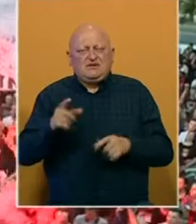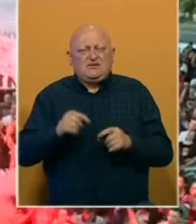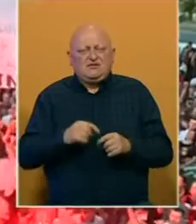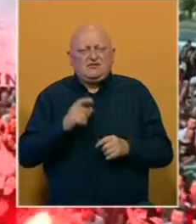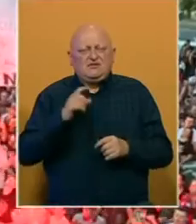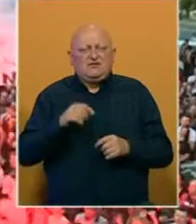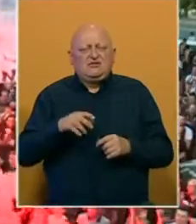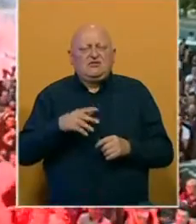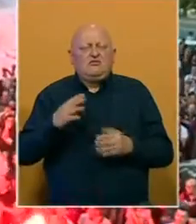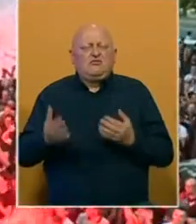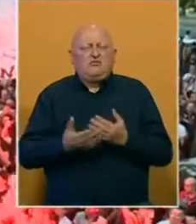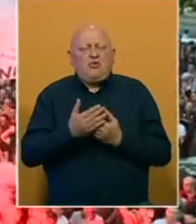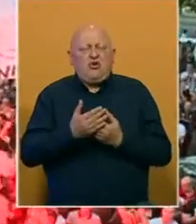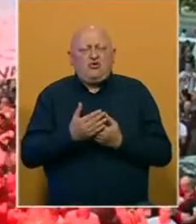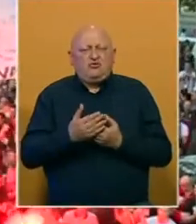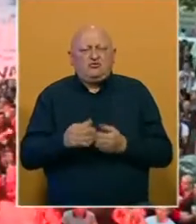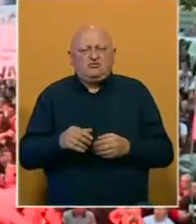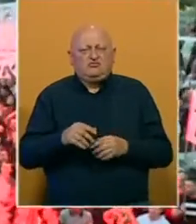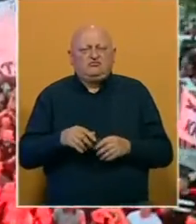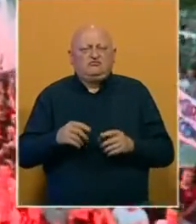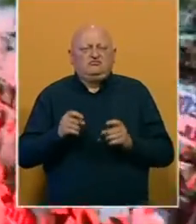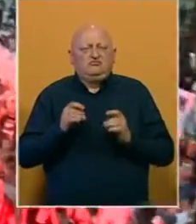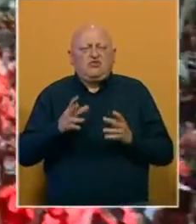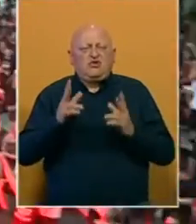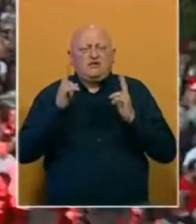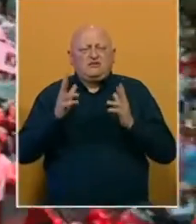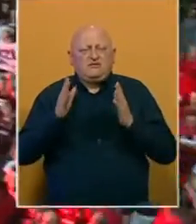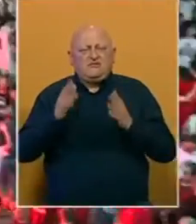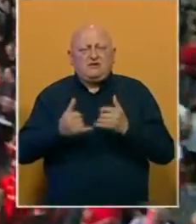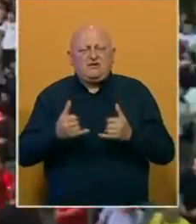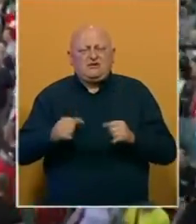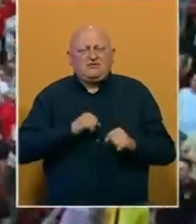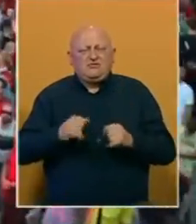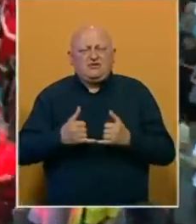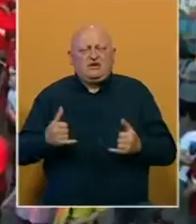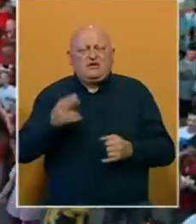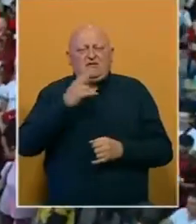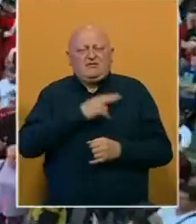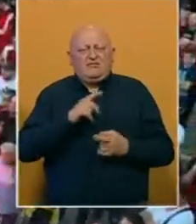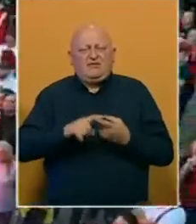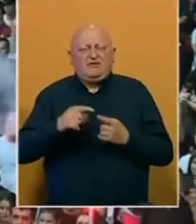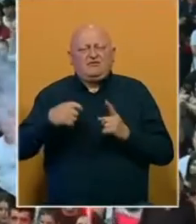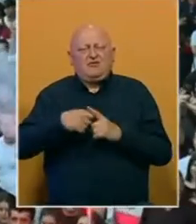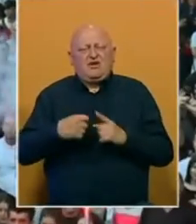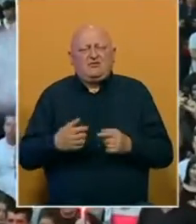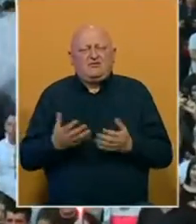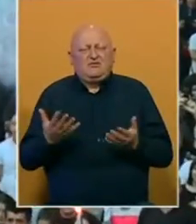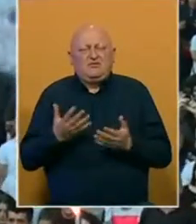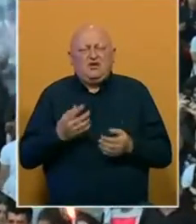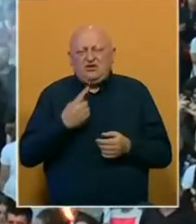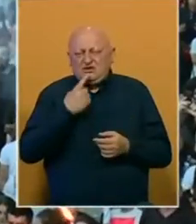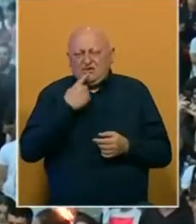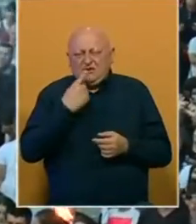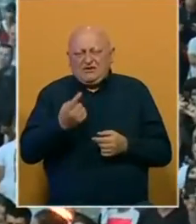polja odakle su još jednom ponovljene poruke i zahtjevi prema gradskoj upravi i gradonačelniku Fuadu Kasumoviću. Kako sam i